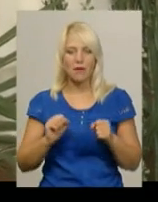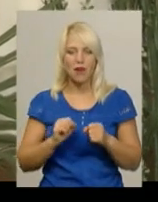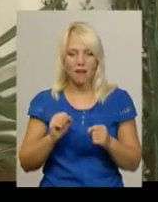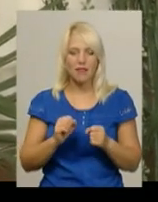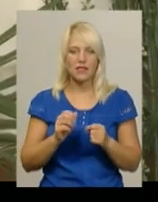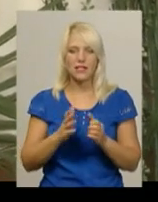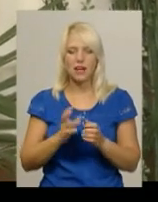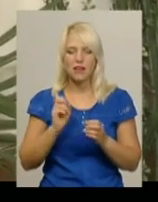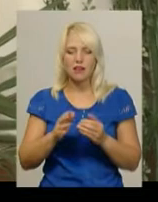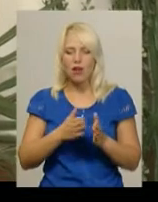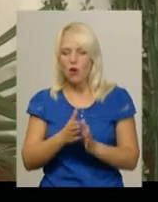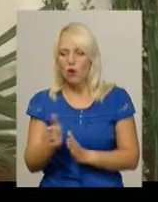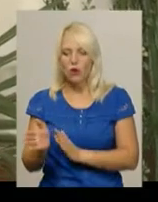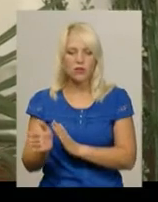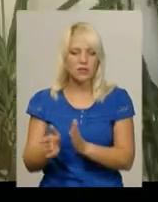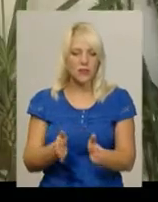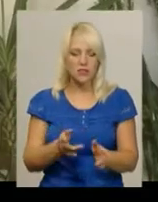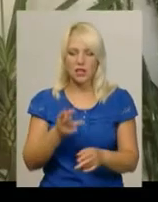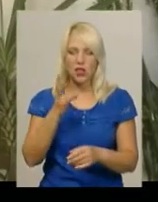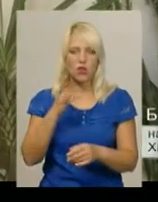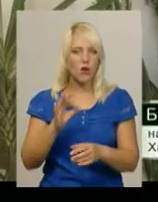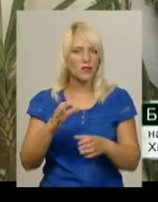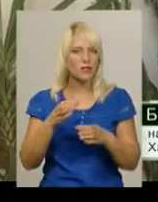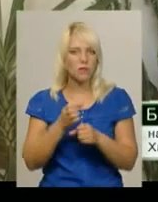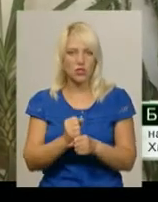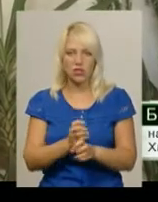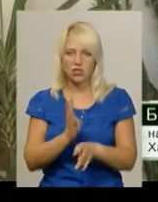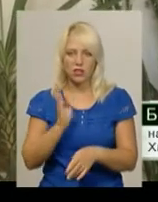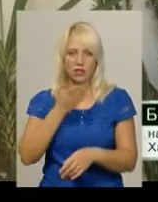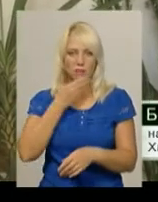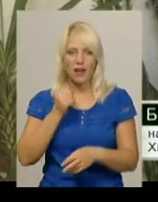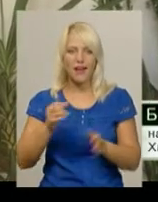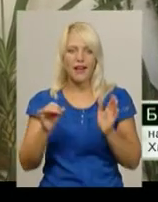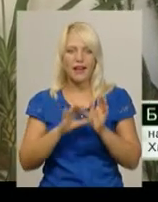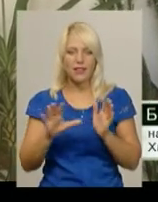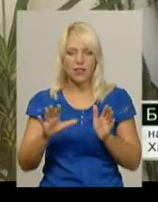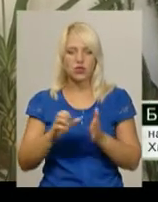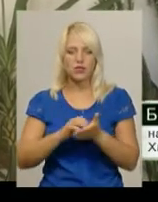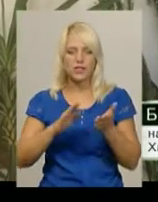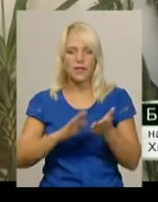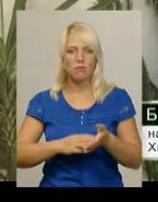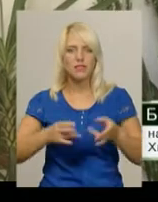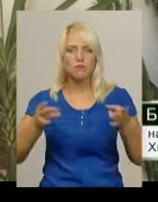але значно це не зменшило черг. Електронний запис, він потребує удосконалення.